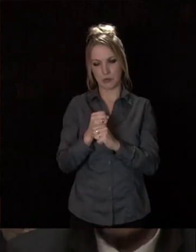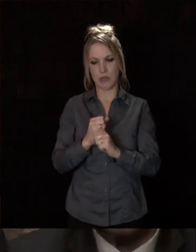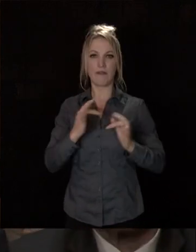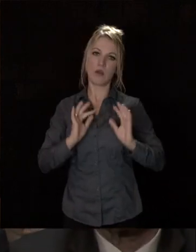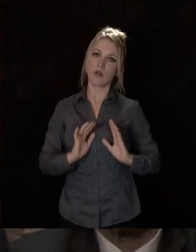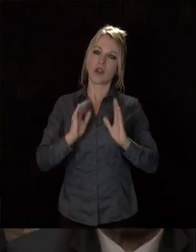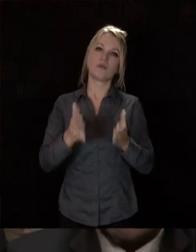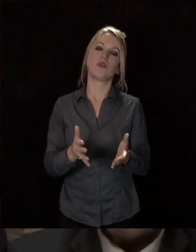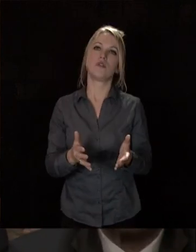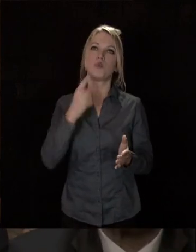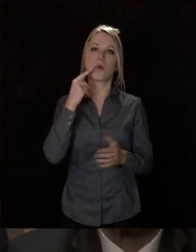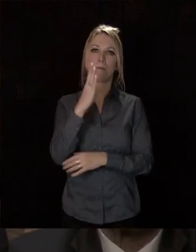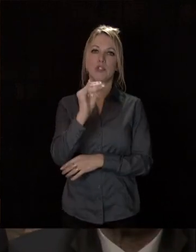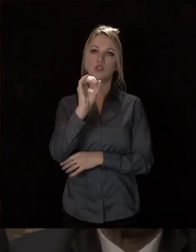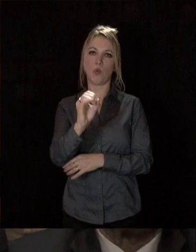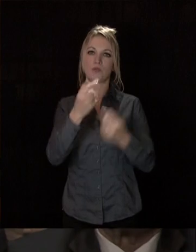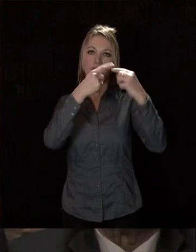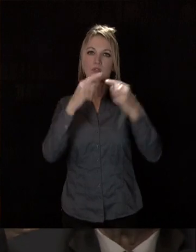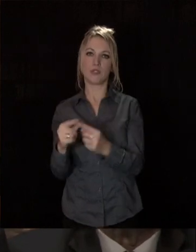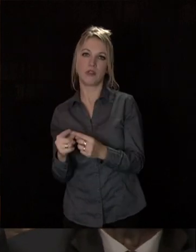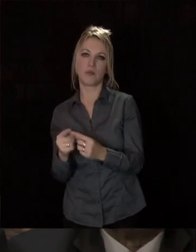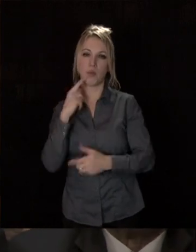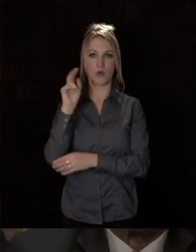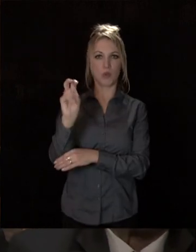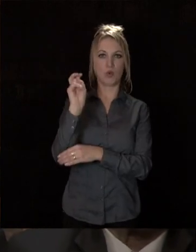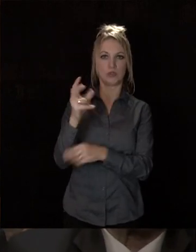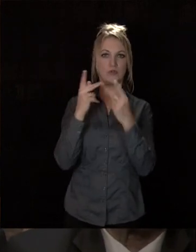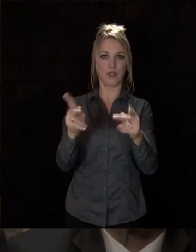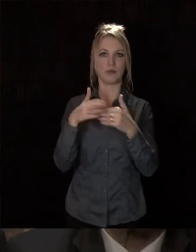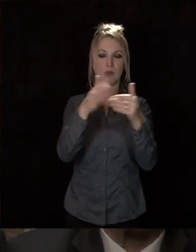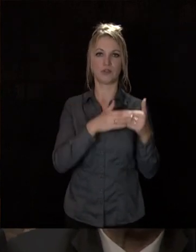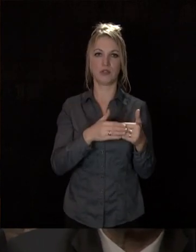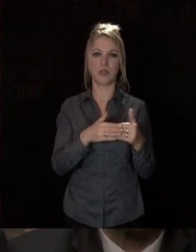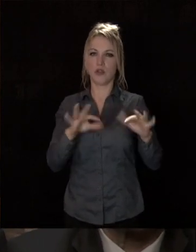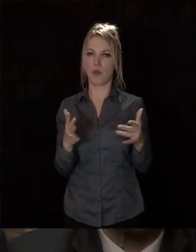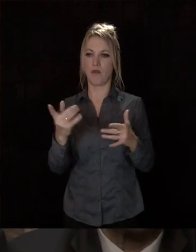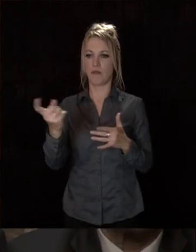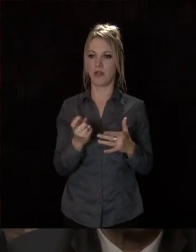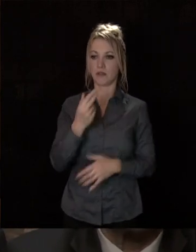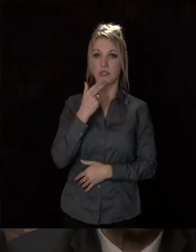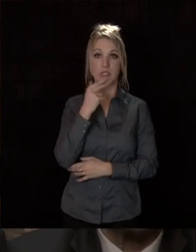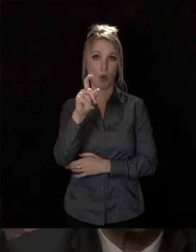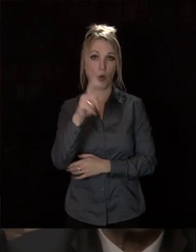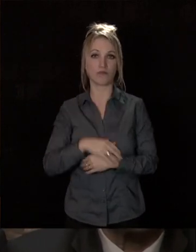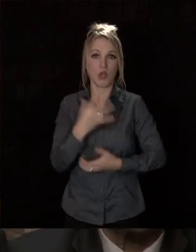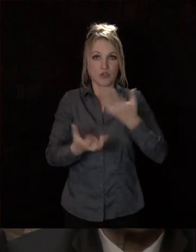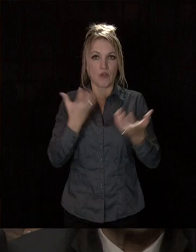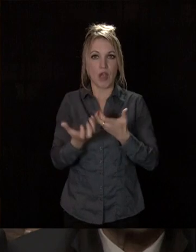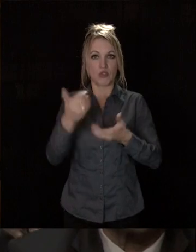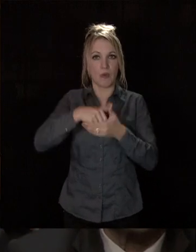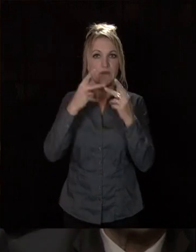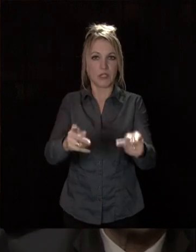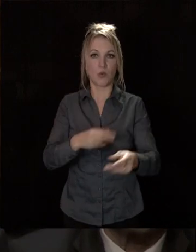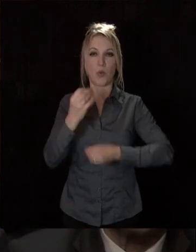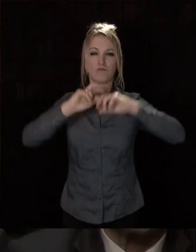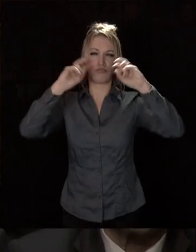pour la biodiversité, pour l'écologie urbaine, ça passe par la qualité de l'eau, le chauffage urbain, la réduction